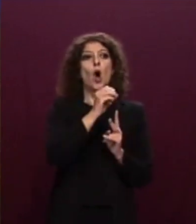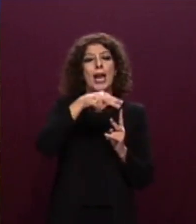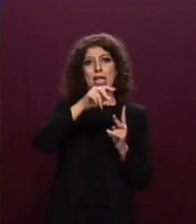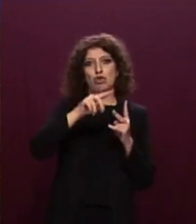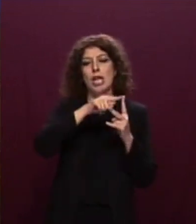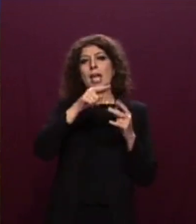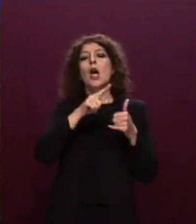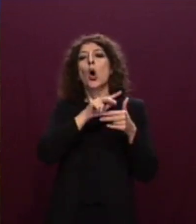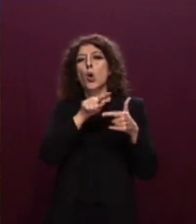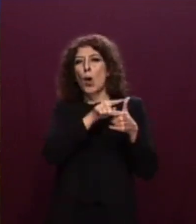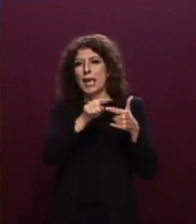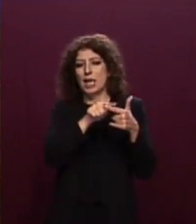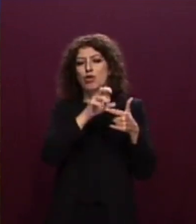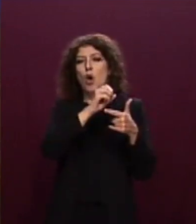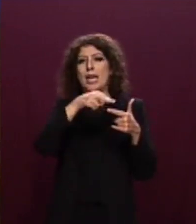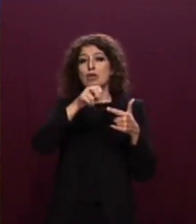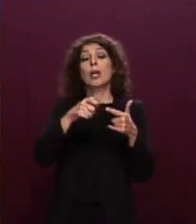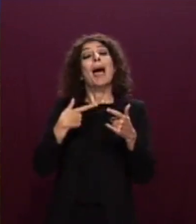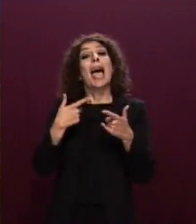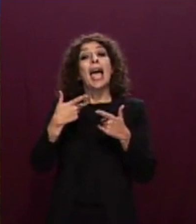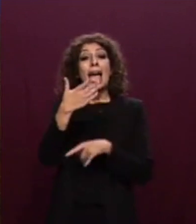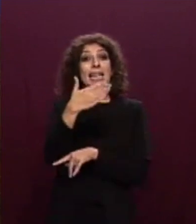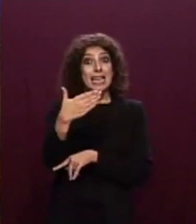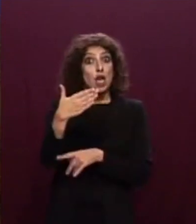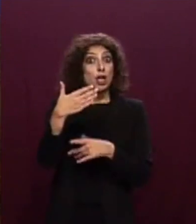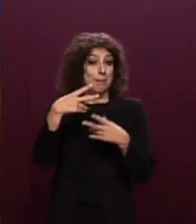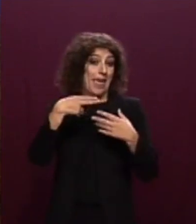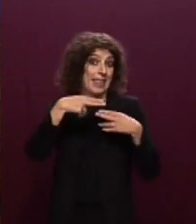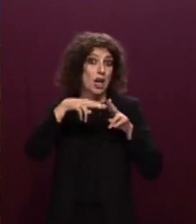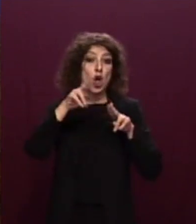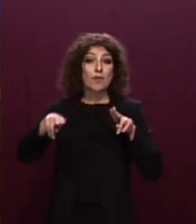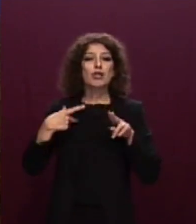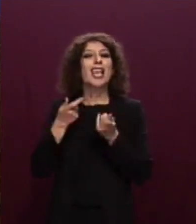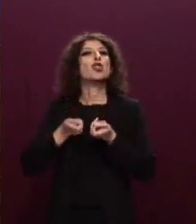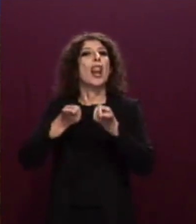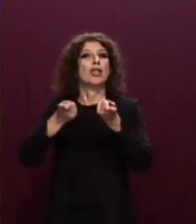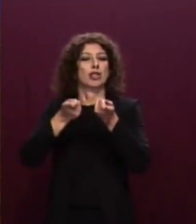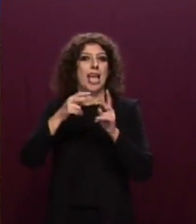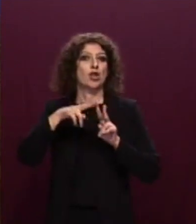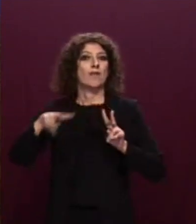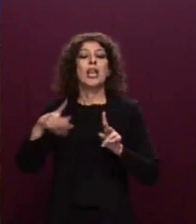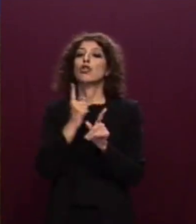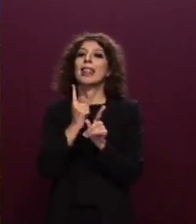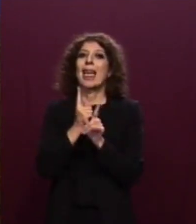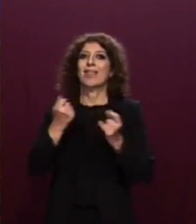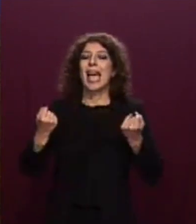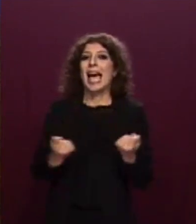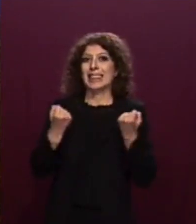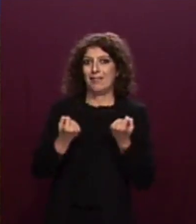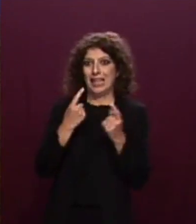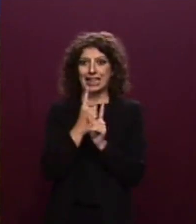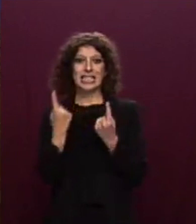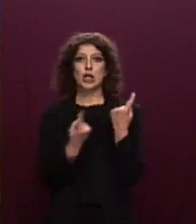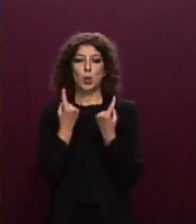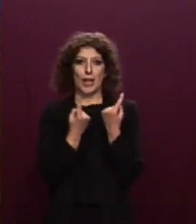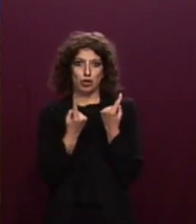Geobarenz, sollecitando la Norvegia, in quanto Stato di bandiera, a compiere ogni azione necessaria per l'individuazione di un place of safety per i